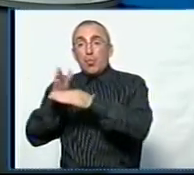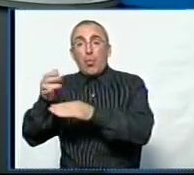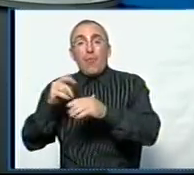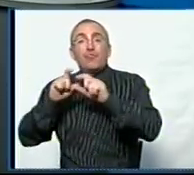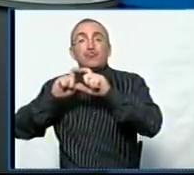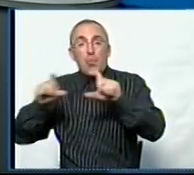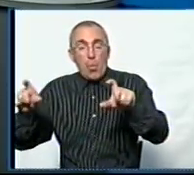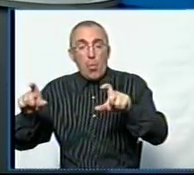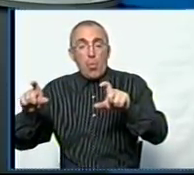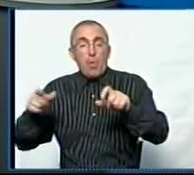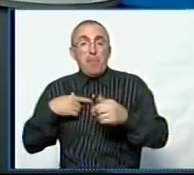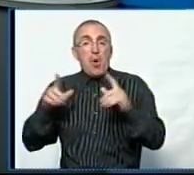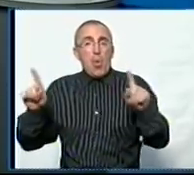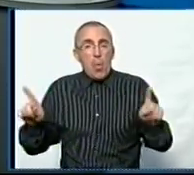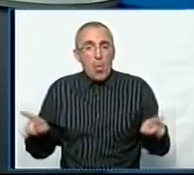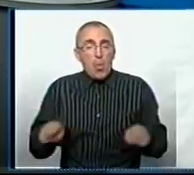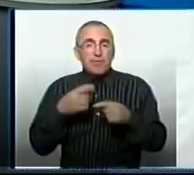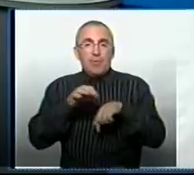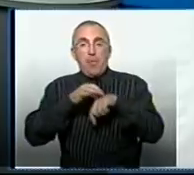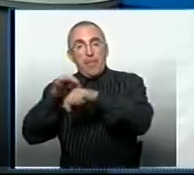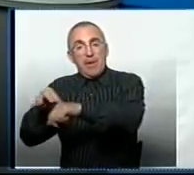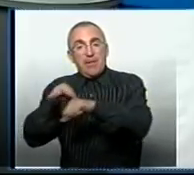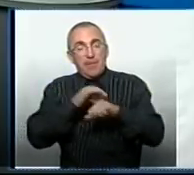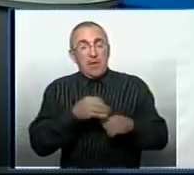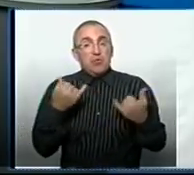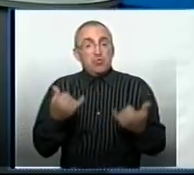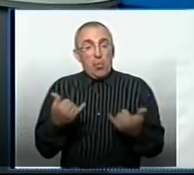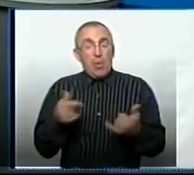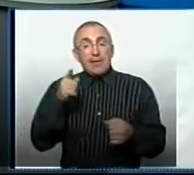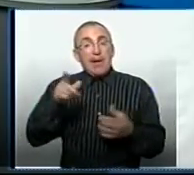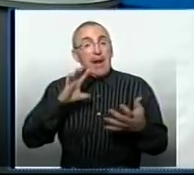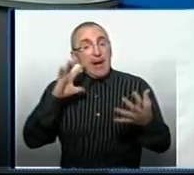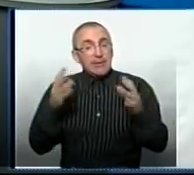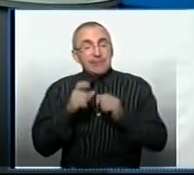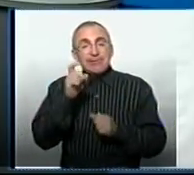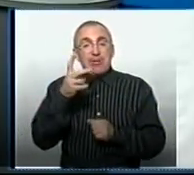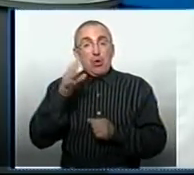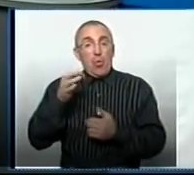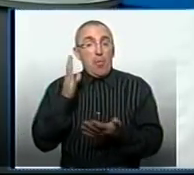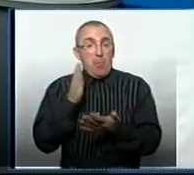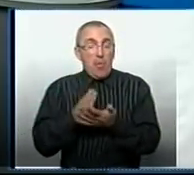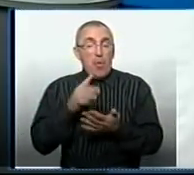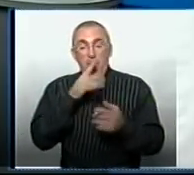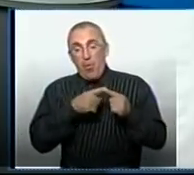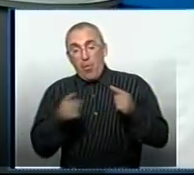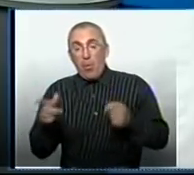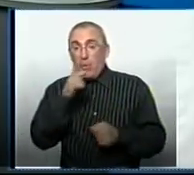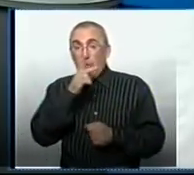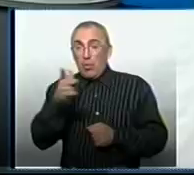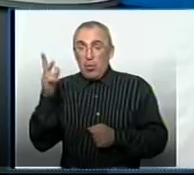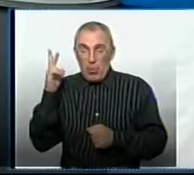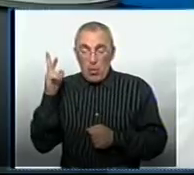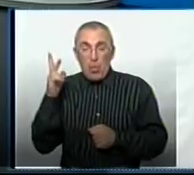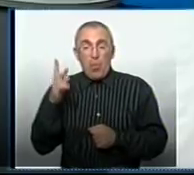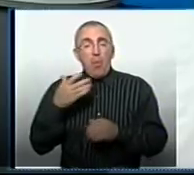опорну школу. Ми організовуємо це підвезення. Тому на сьогодні ті результати ЗНО, які ми маємо впродовж останніх трьох років, говорять,